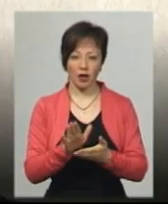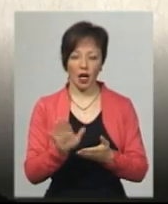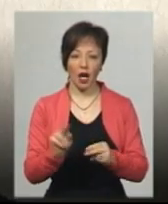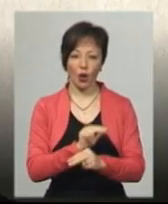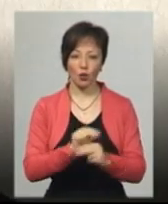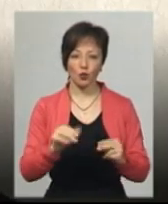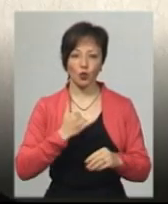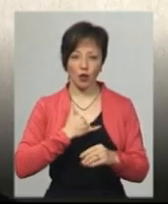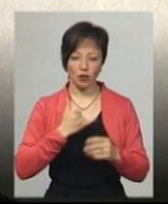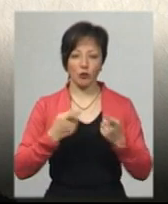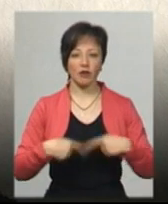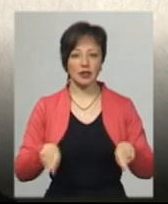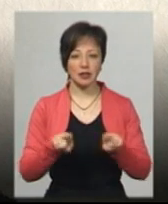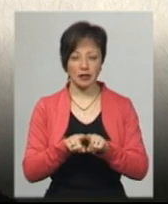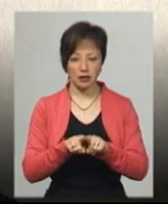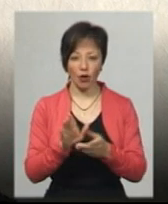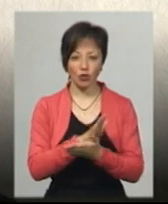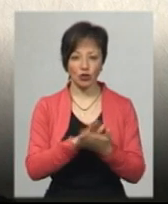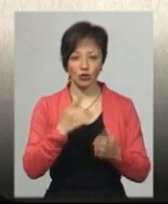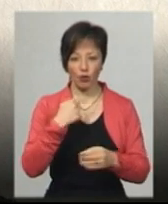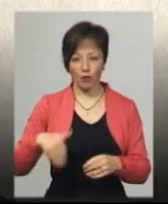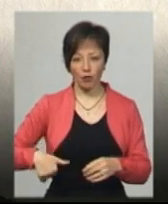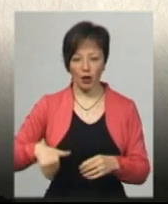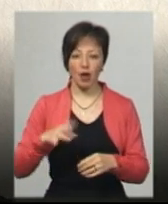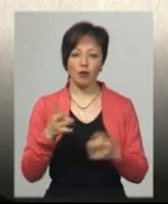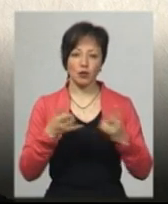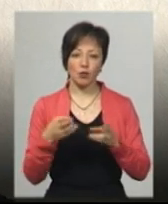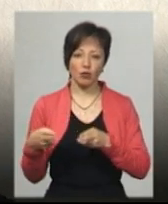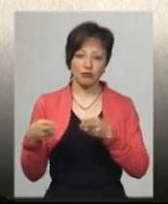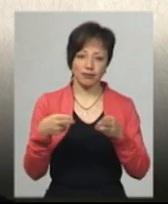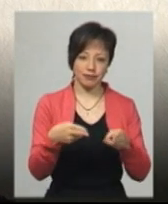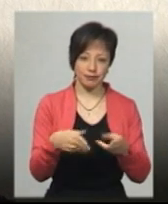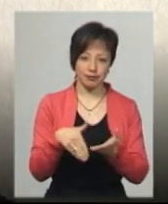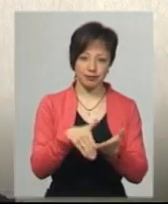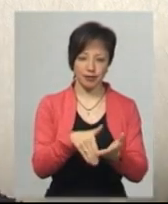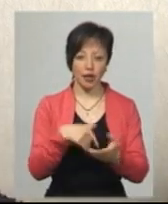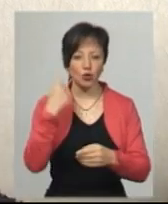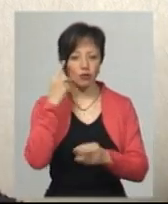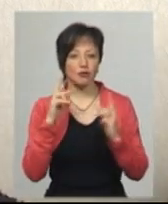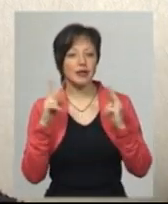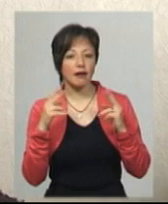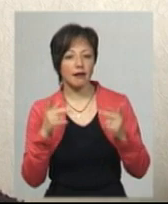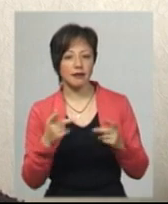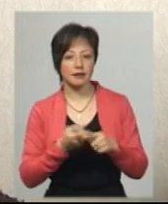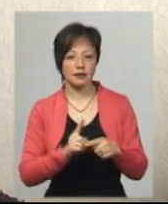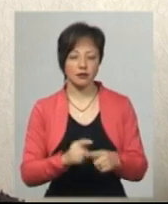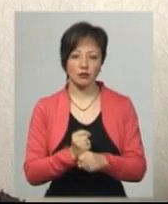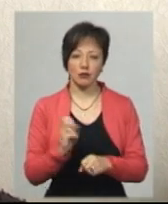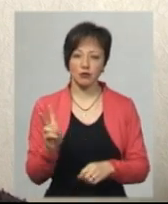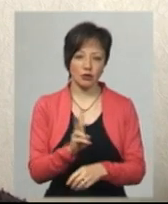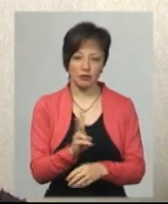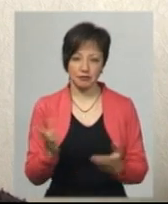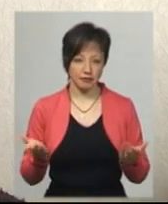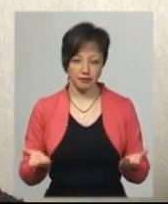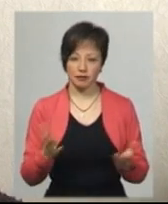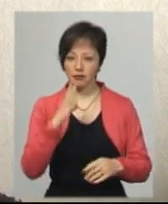відділенні гемодіалізному, потребують доїзду. Ми думали, як це зробити. Тролейбуси не